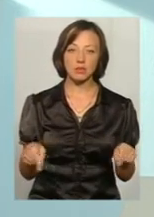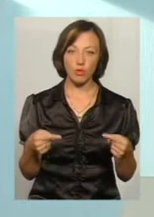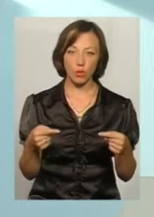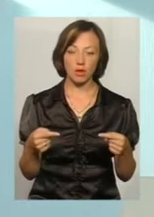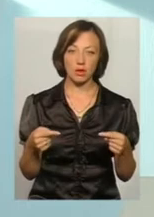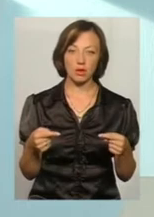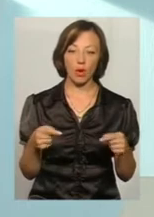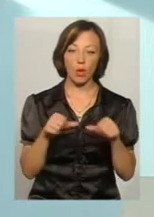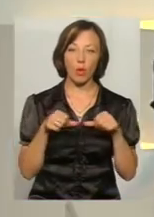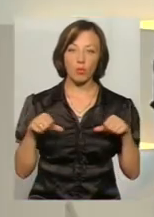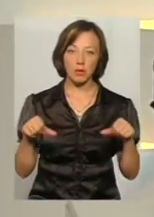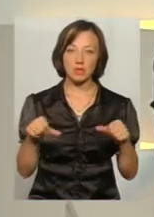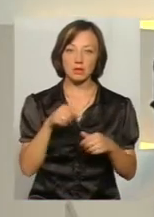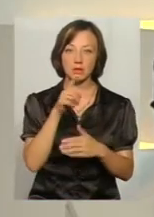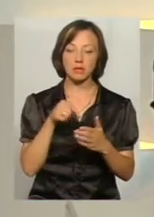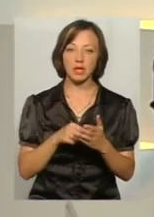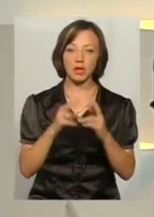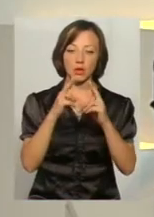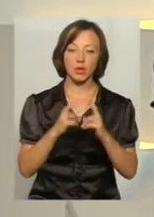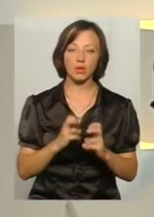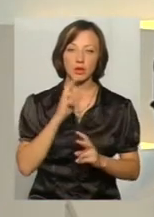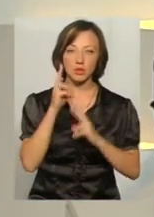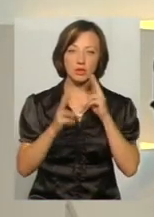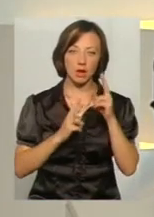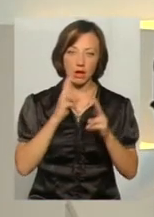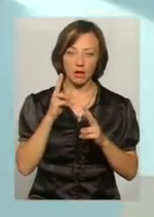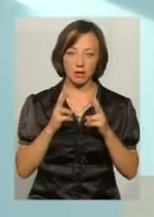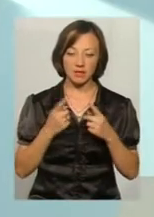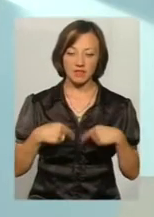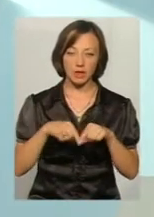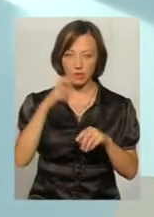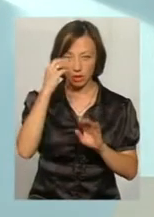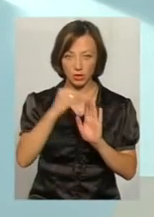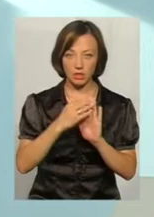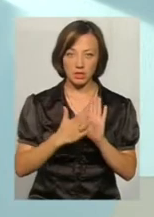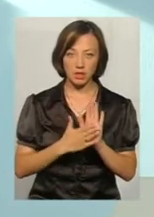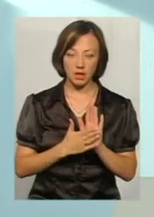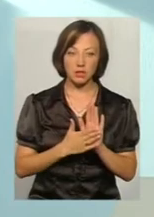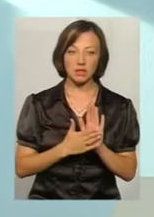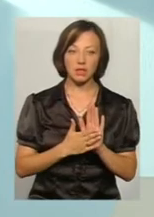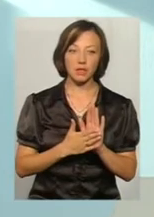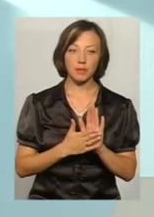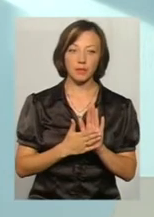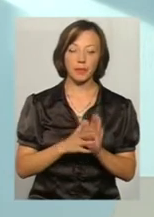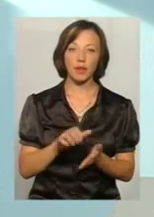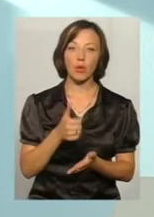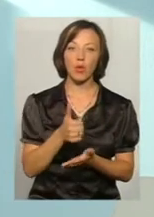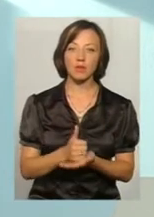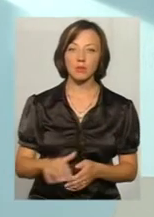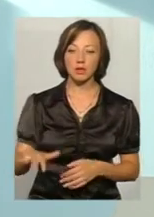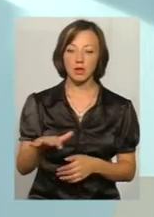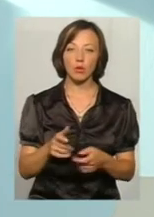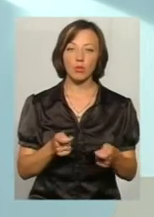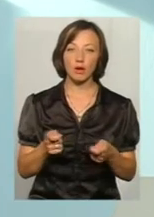комісії з питань розгляду скарг у сфері державної реєстрації, і нагадати розподіл, що Головним територіальним